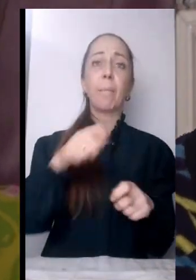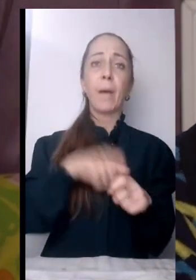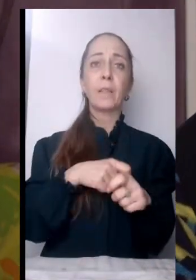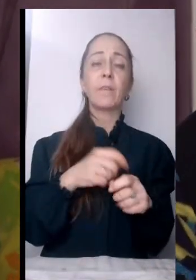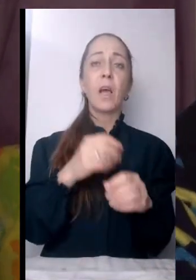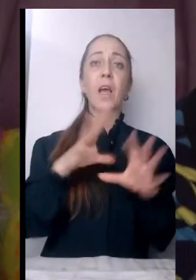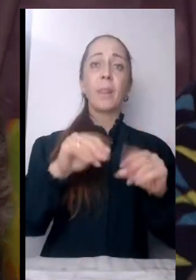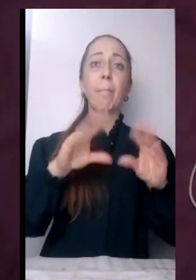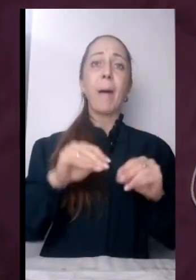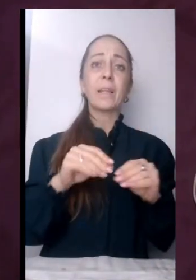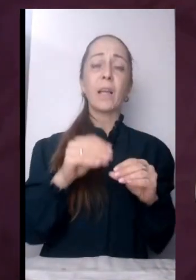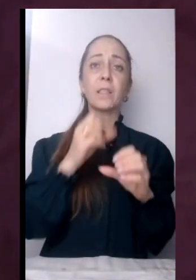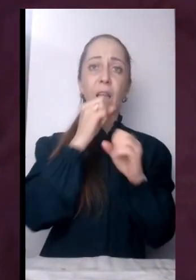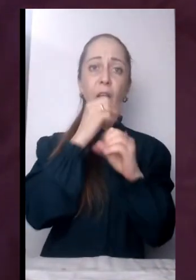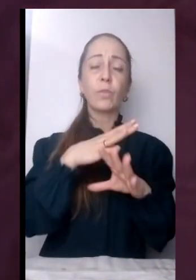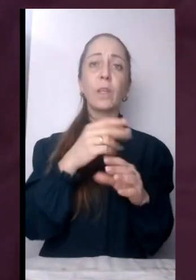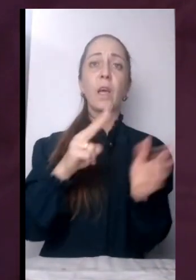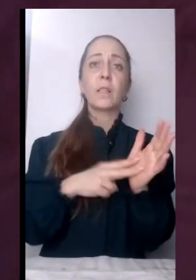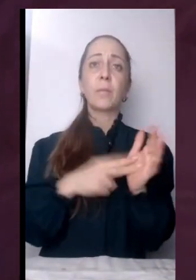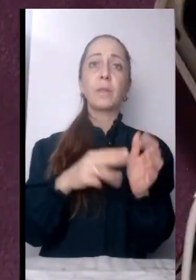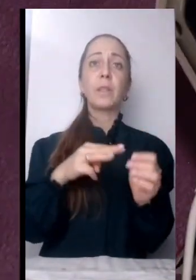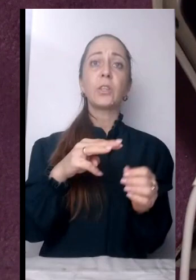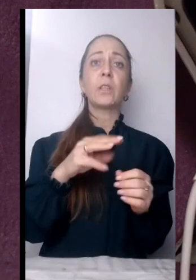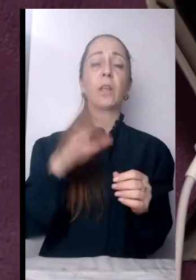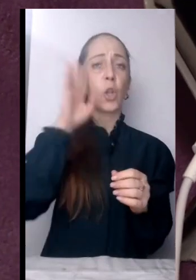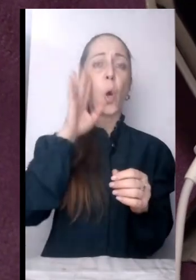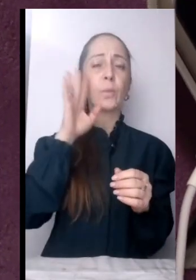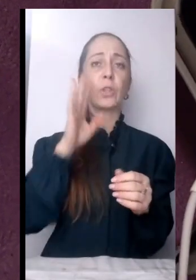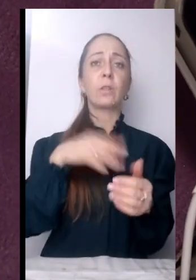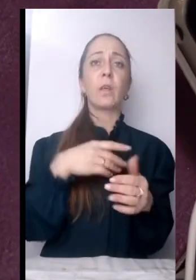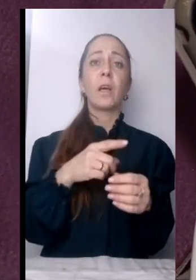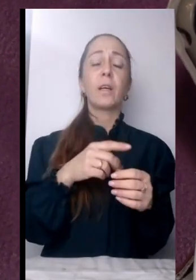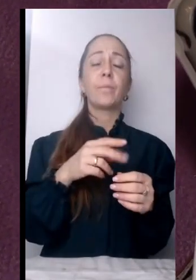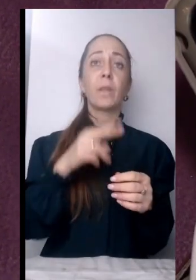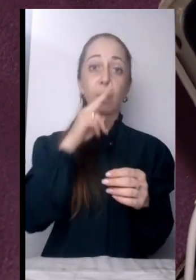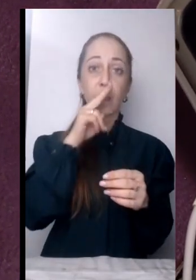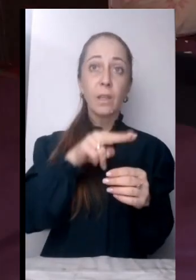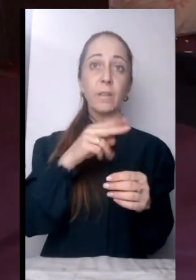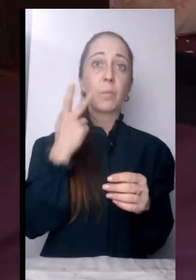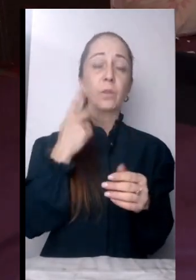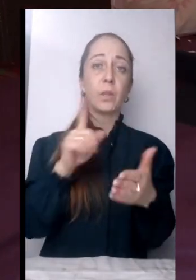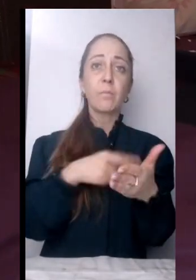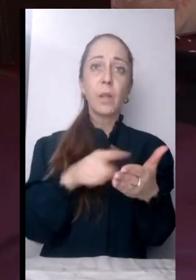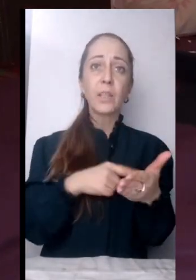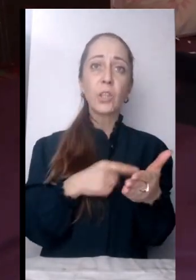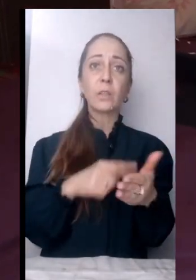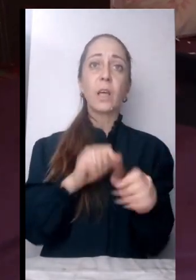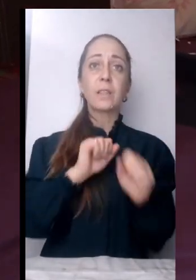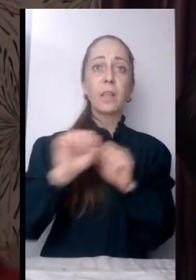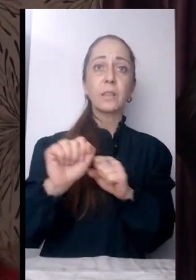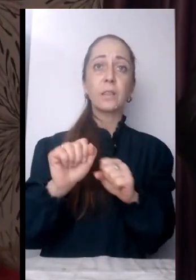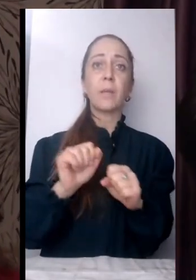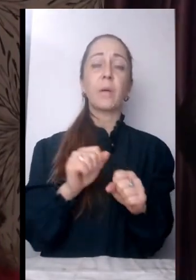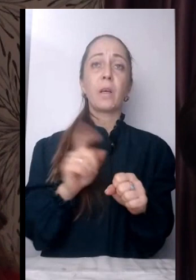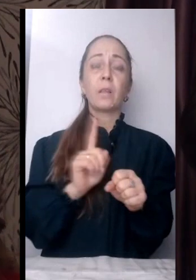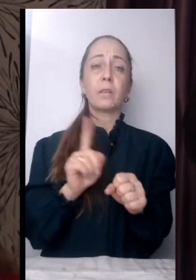до мами семирічний Нестор. Хлопчик не відривається від планшета. Віртуальний світ став психологічним захистом синові, пояснює його мама Олеся Прима.